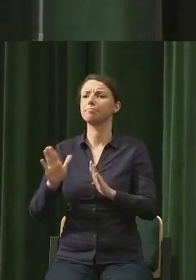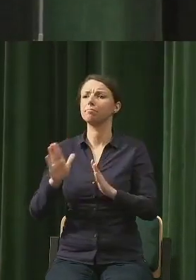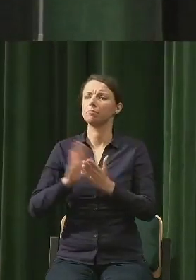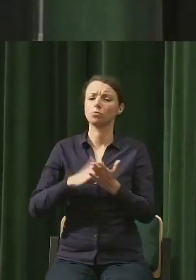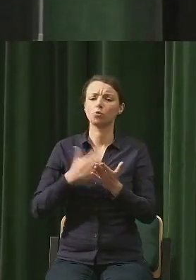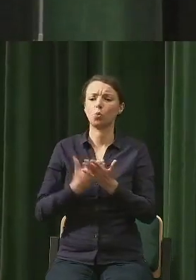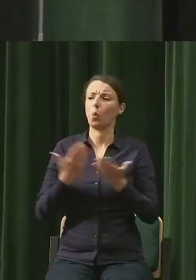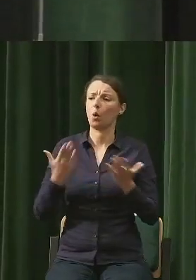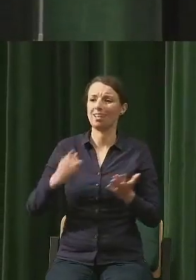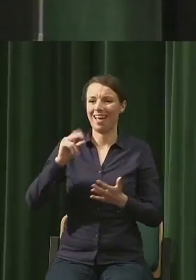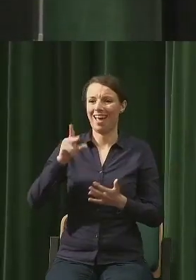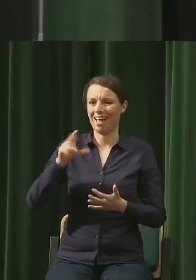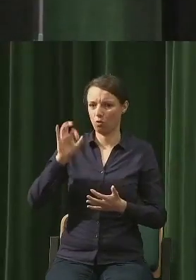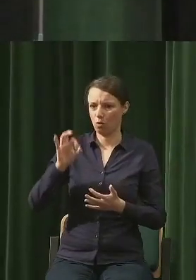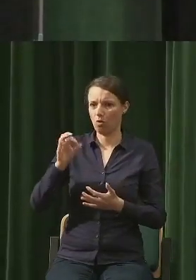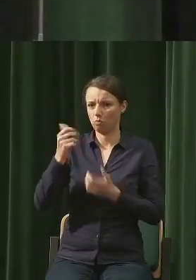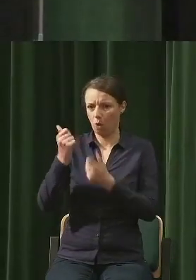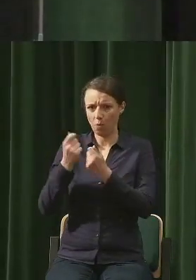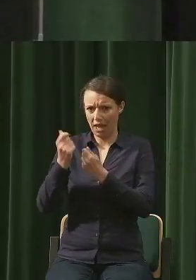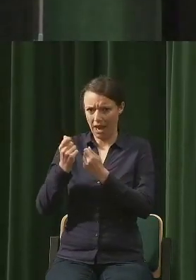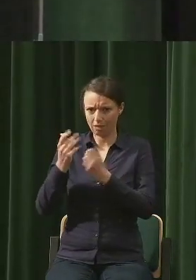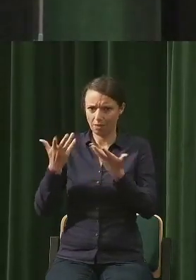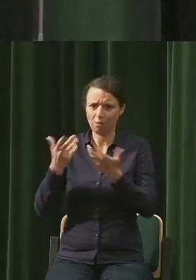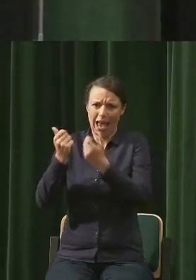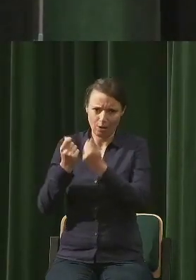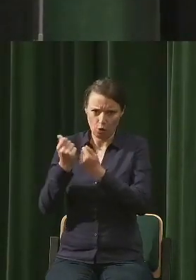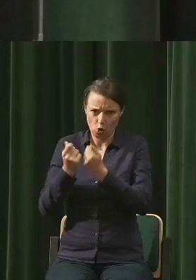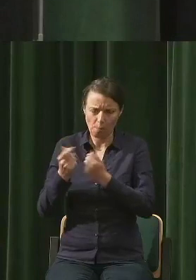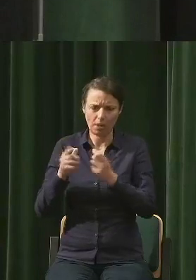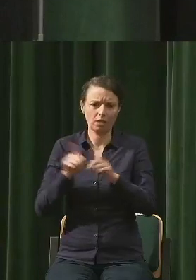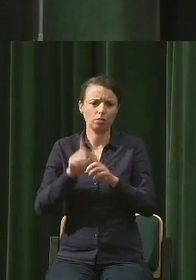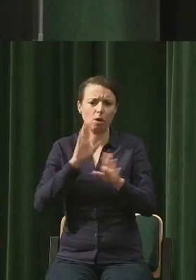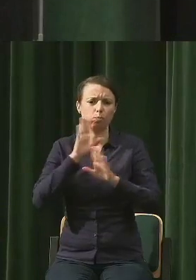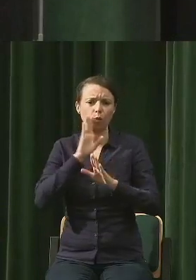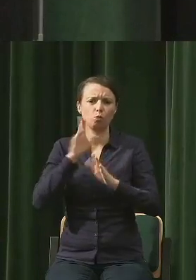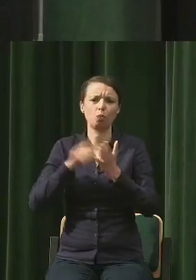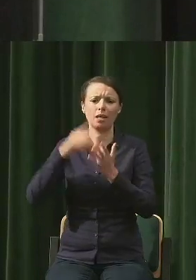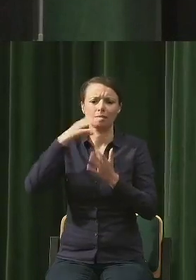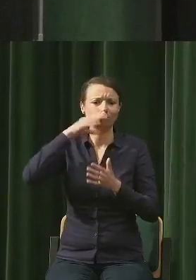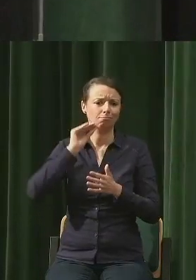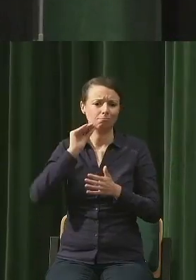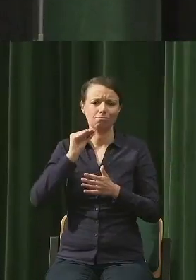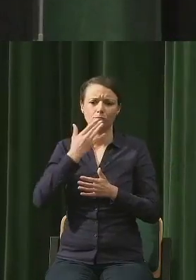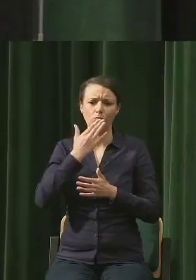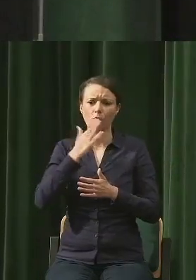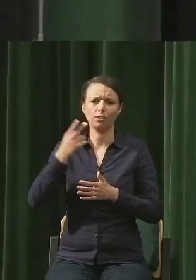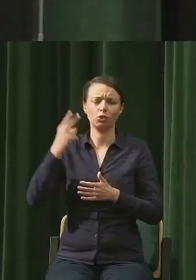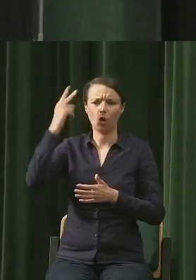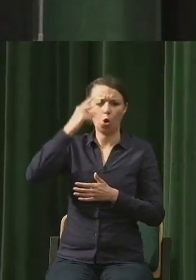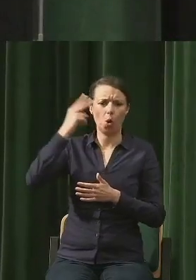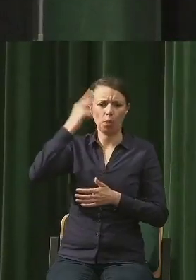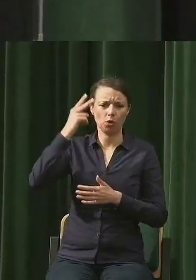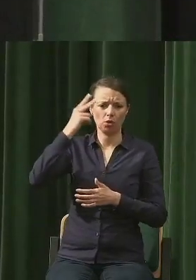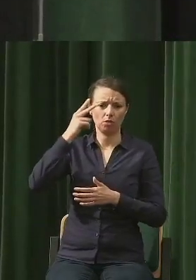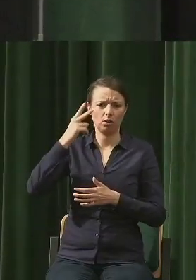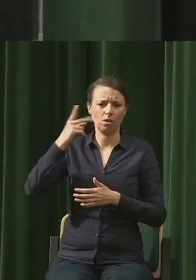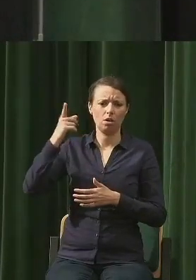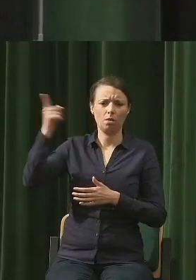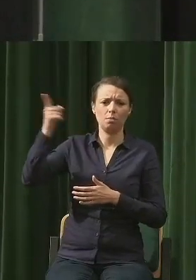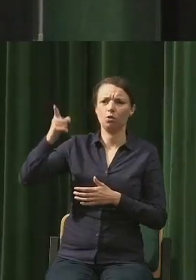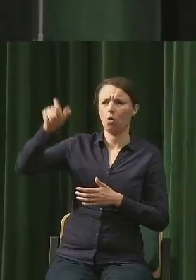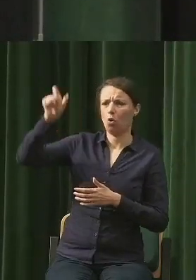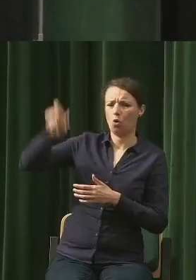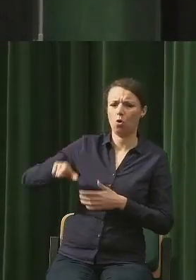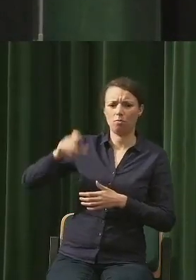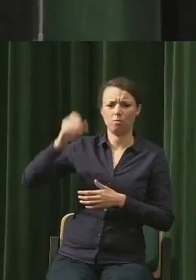ekonomii nie wymyśli, podobnie jak stary żart mówił, że komunizmu nie wymyślili uczeni, bo my na myszach spróbowali,